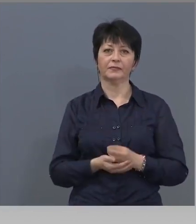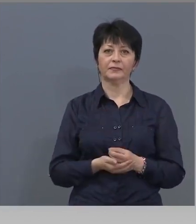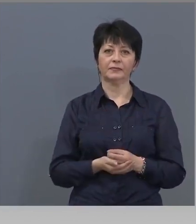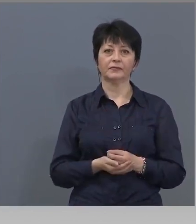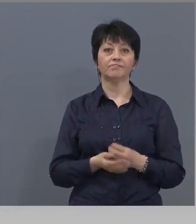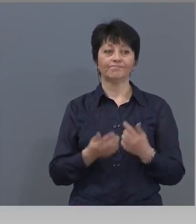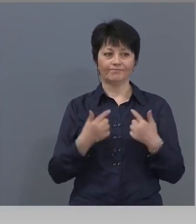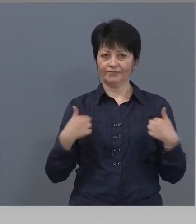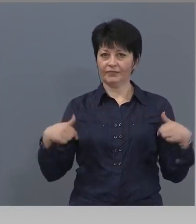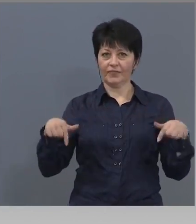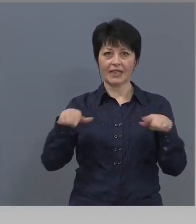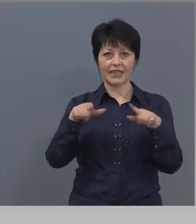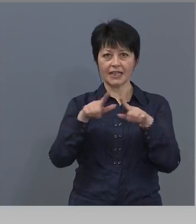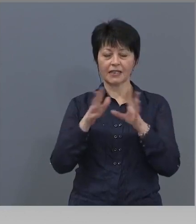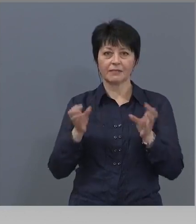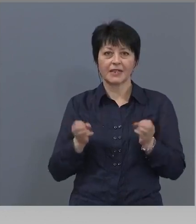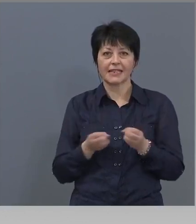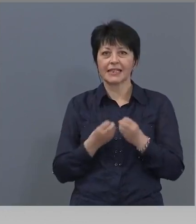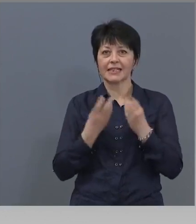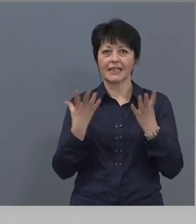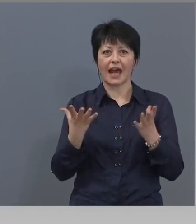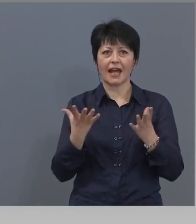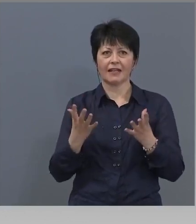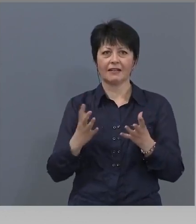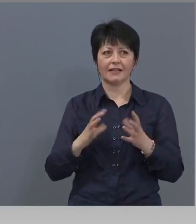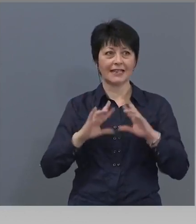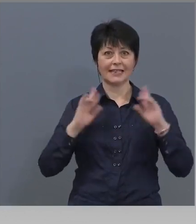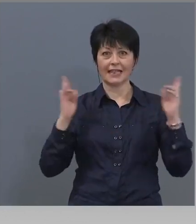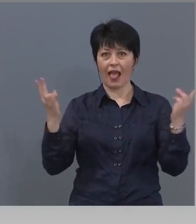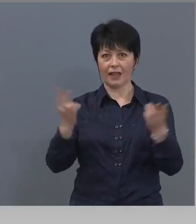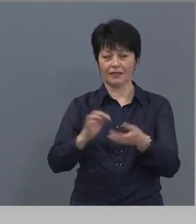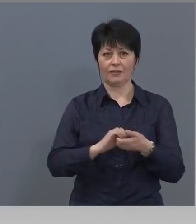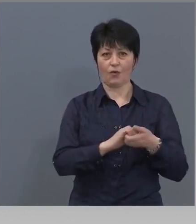Ние сме създали с цялата организация,